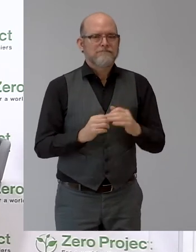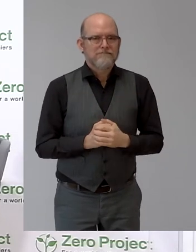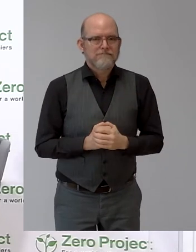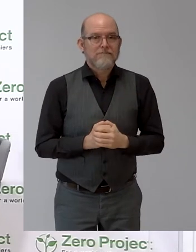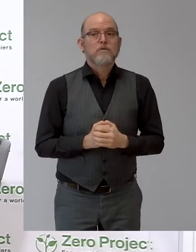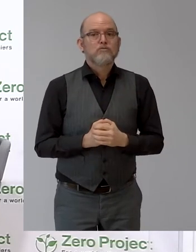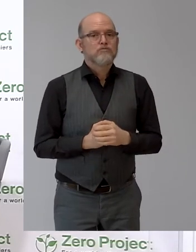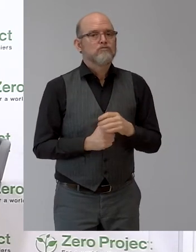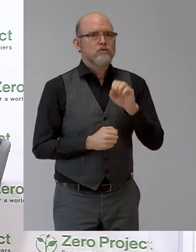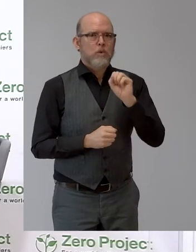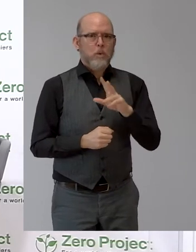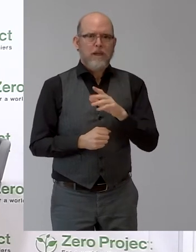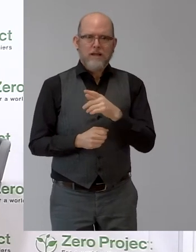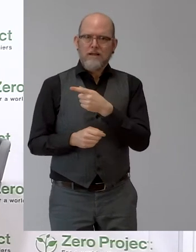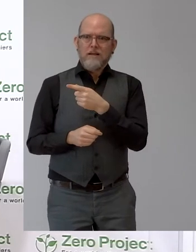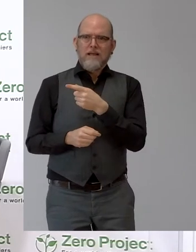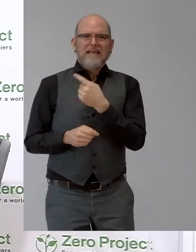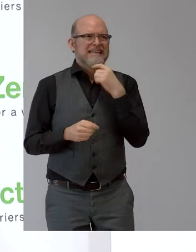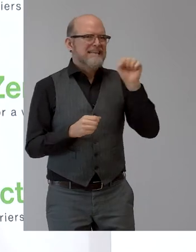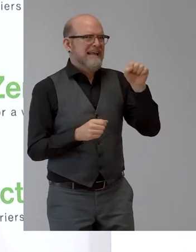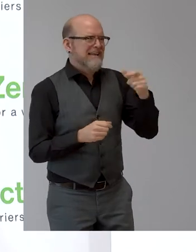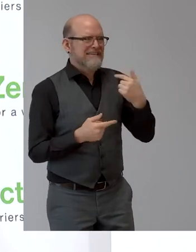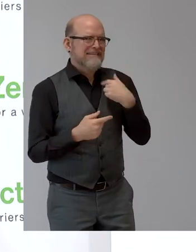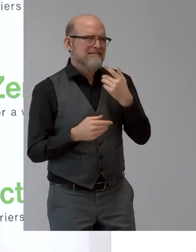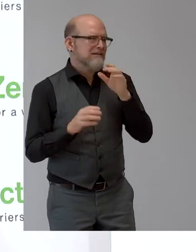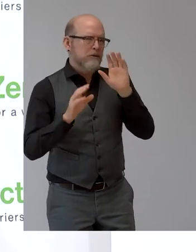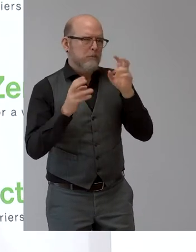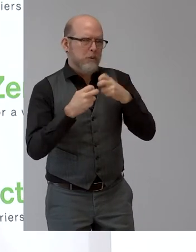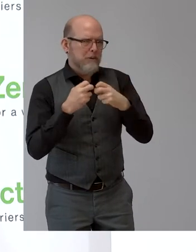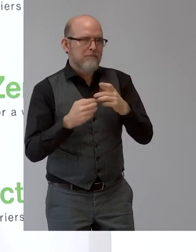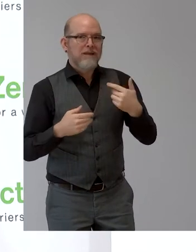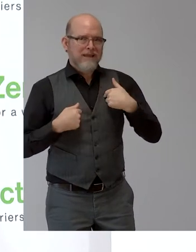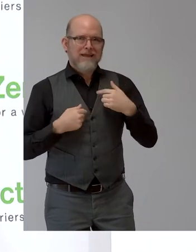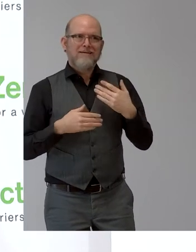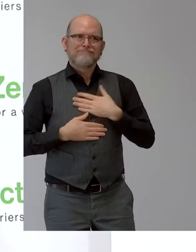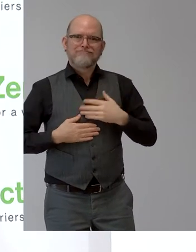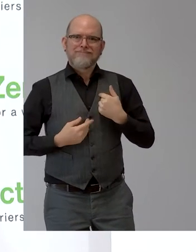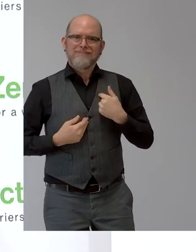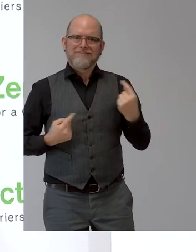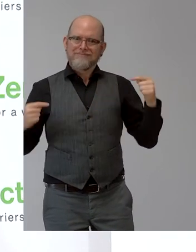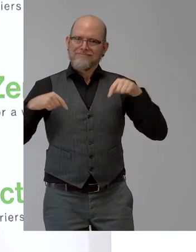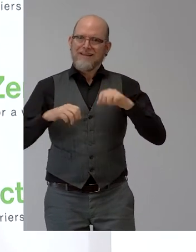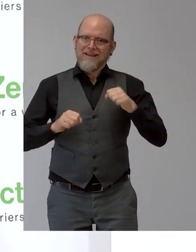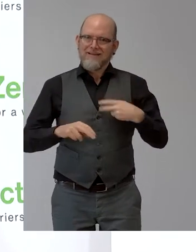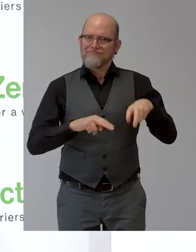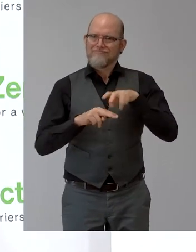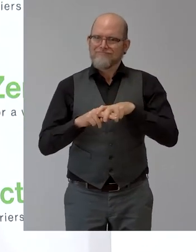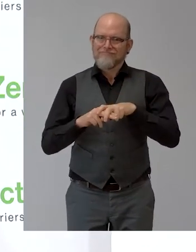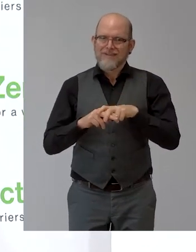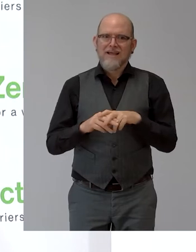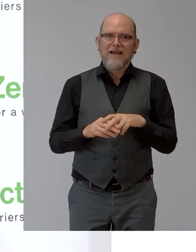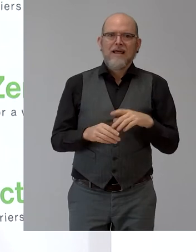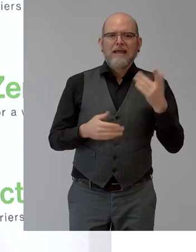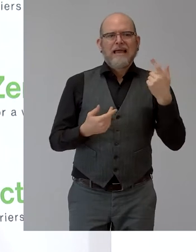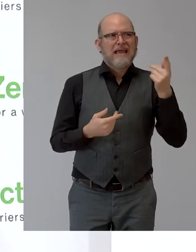herzlich entschuldigen. Ja, vielen Dank für die Einladung. Ich freue mich sehr, dass es einem freut, dass es anderen leidt, dass ich in Vertretung des Herrn Bundesministers heute hier